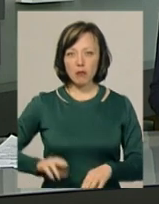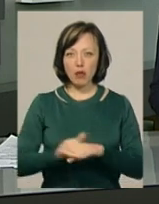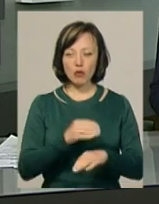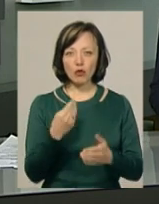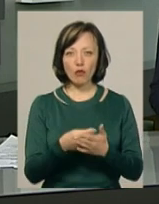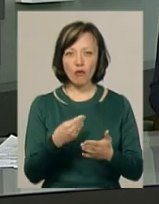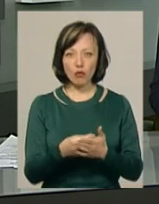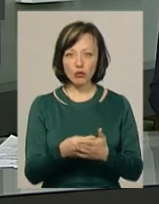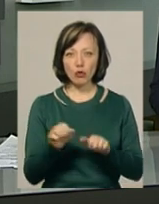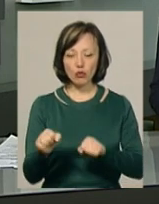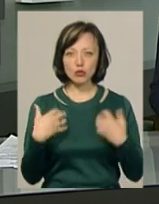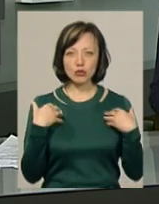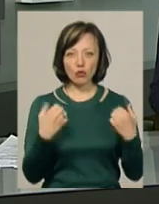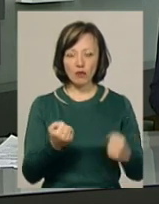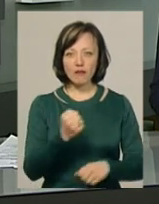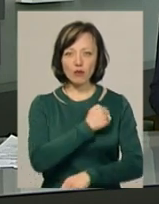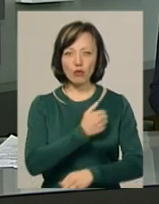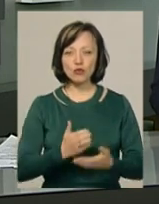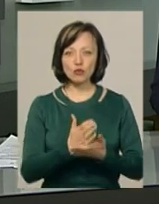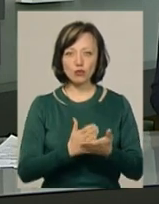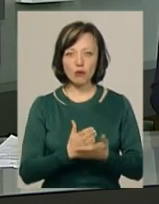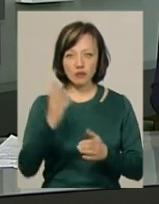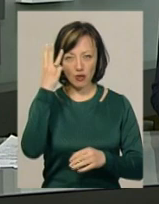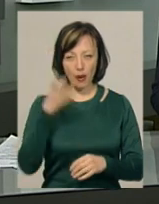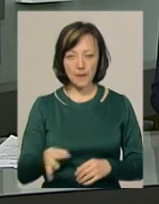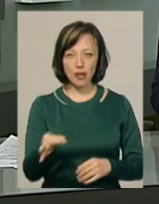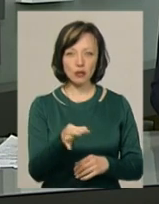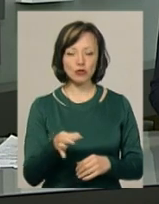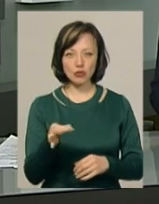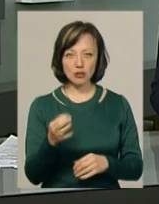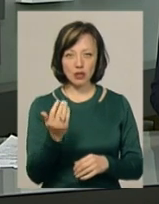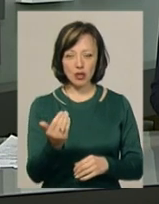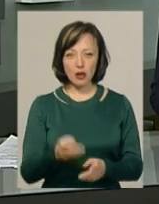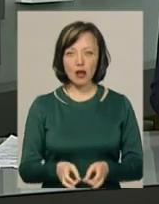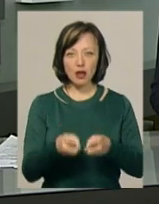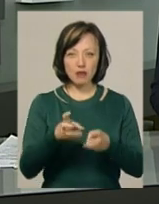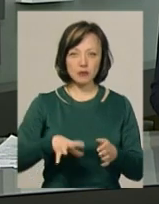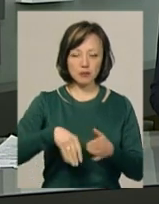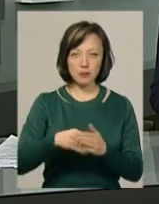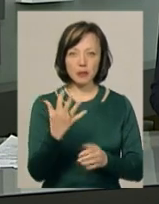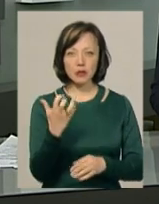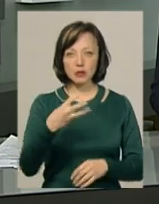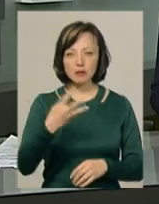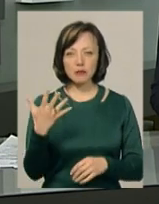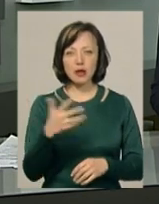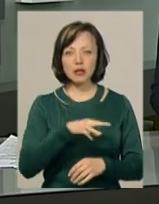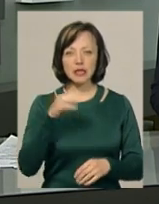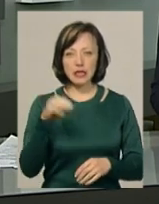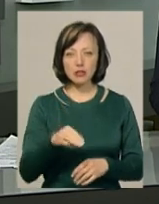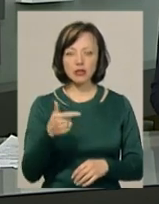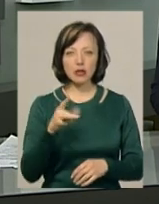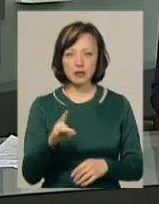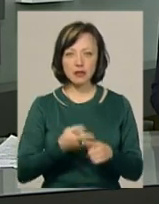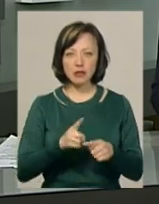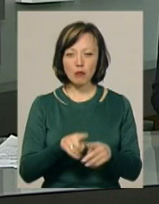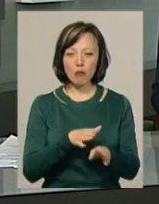благодійного фонду охорони здоров'я військовослужбовців Хмельниччини Володимира Волинського, підйомник обійшовся у 535 тисяч гривень.